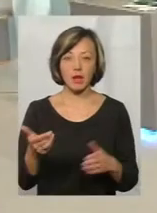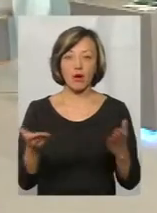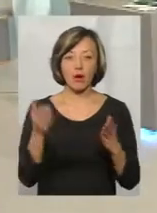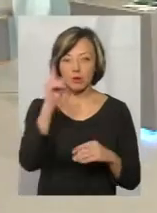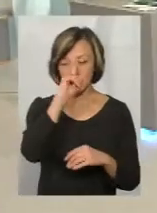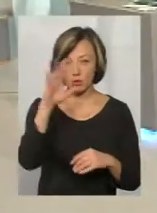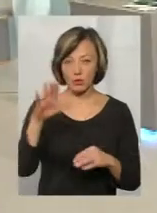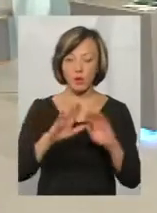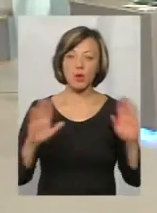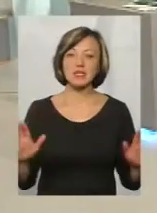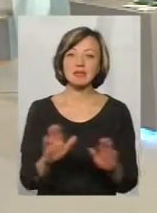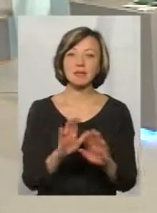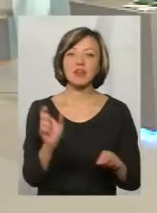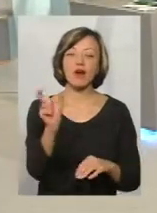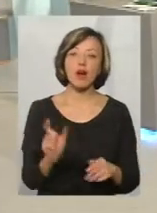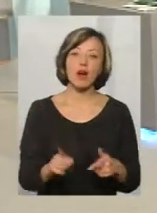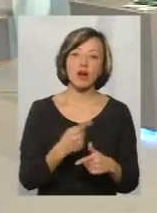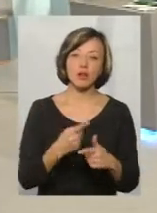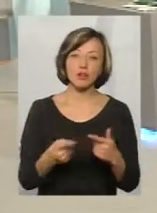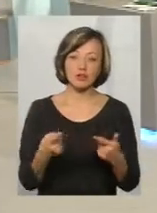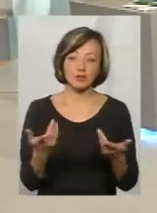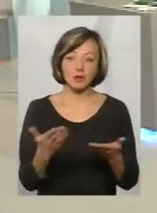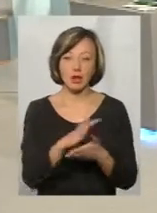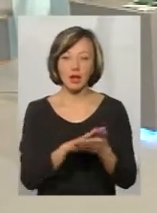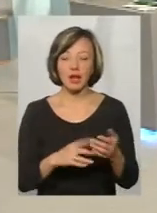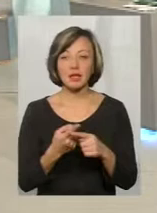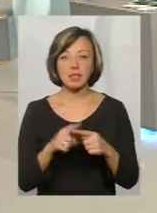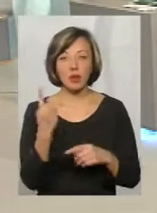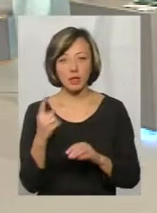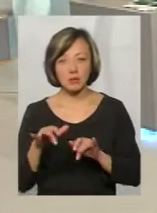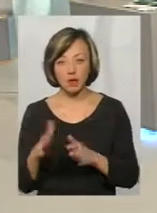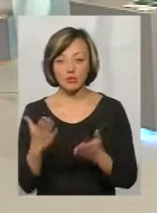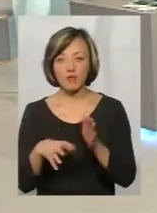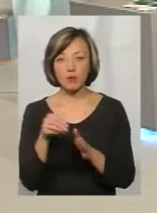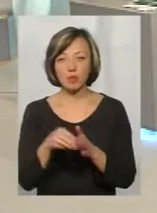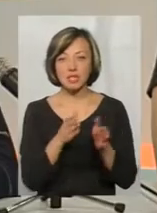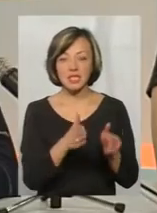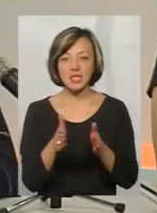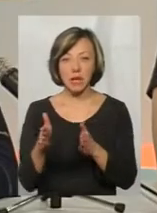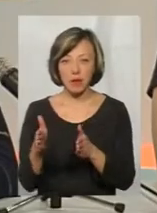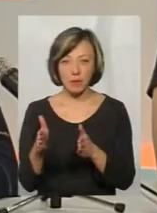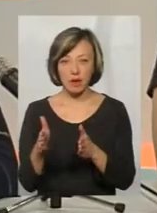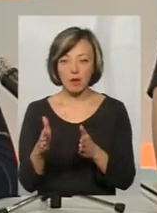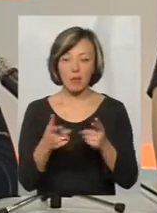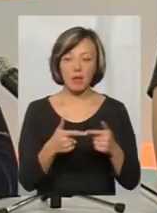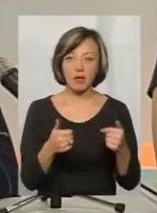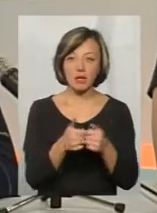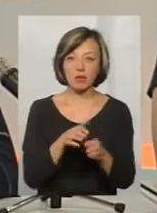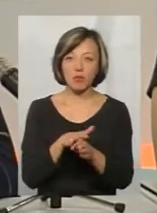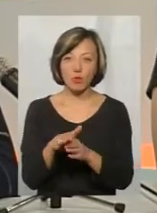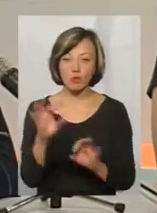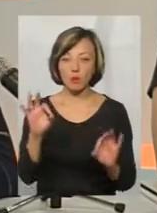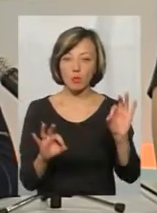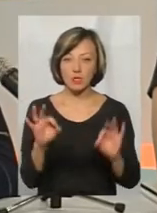відомого популярного співака, то це одна справа. Якщо у вас виборча система партійна, повністю